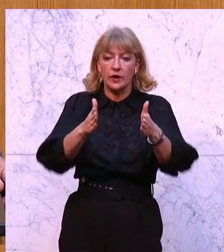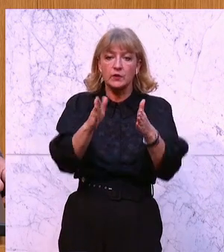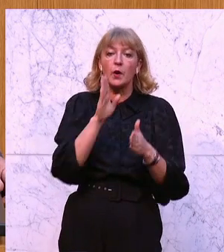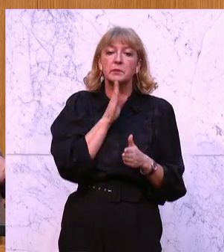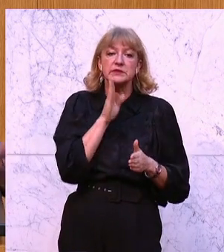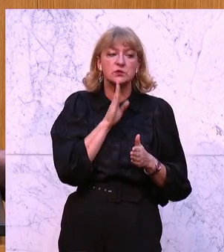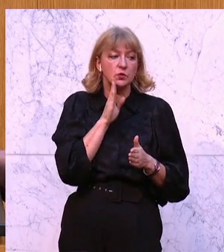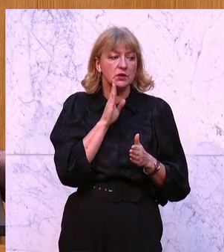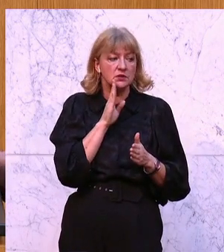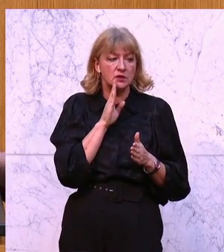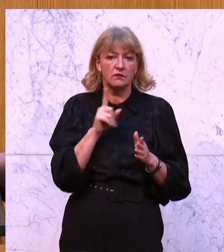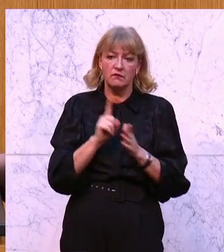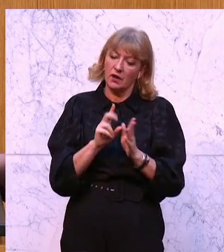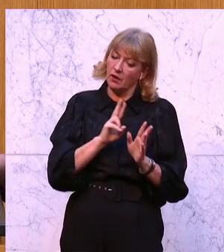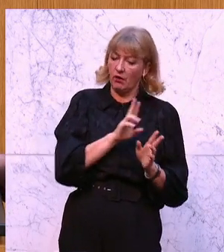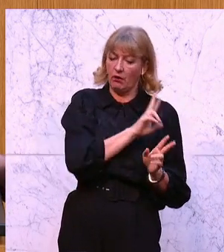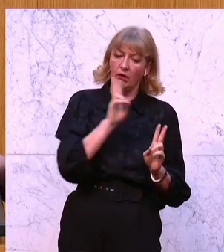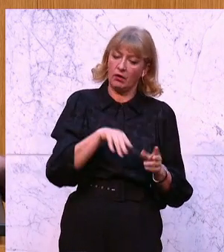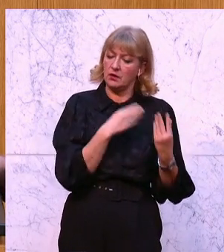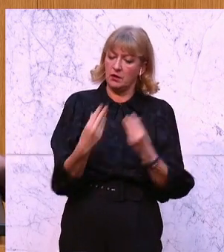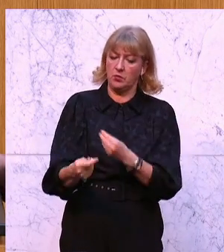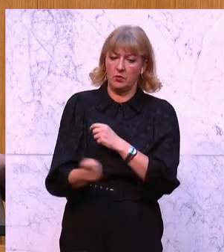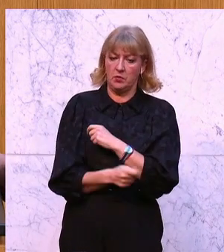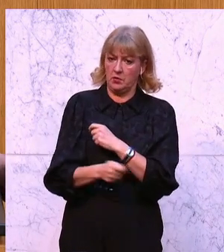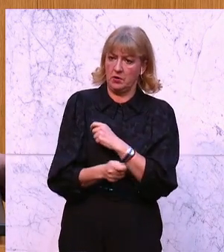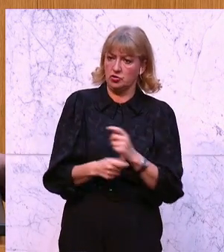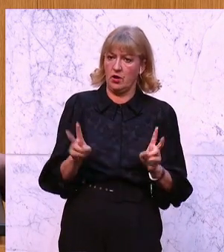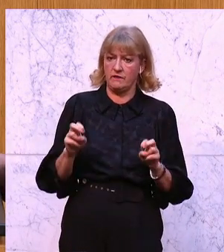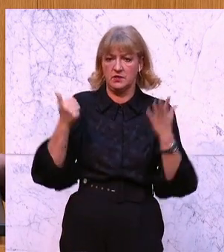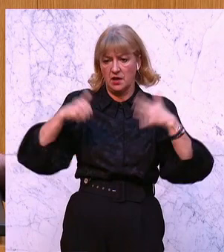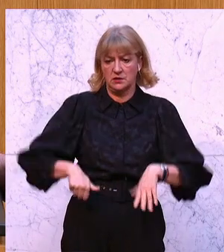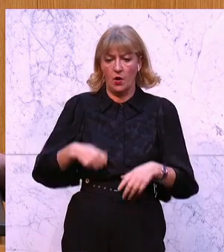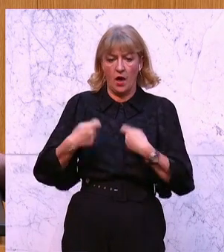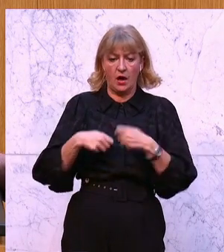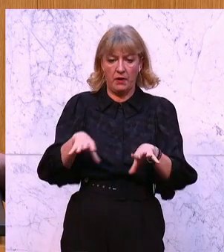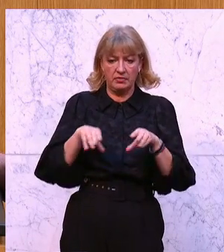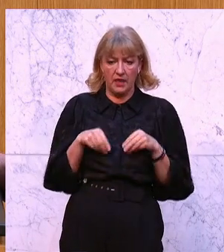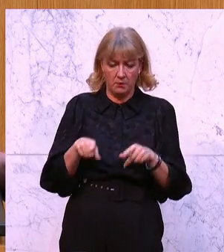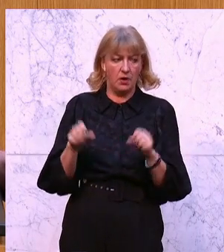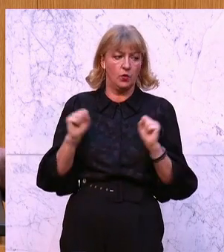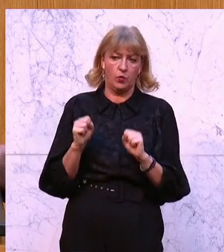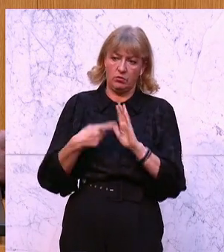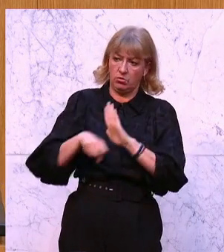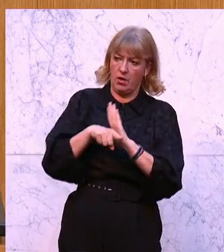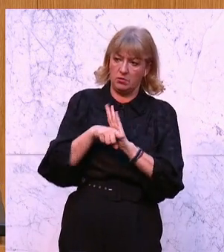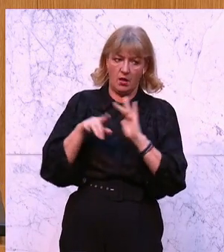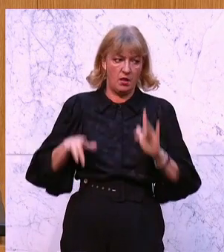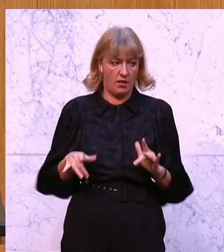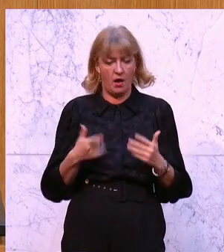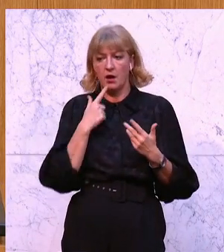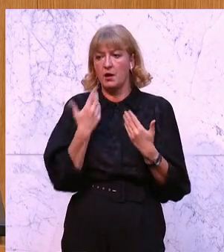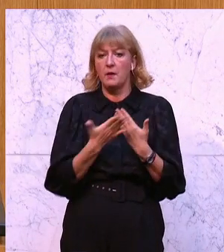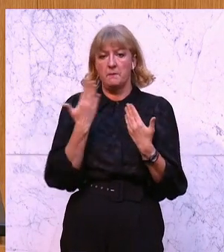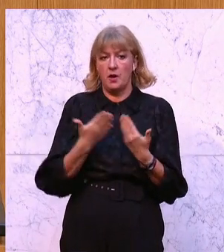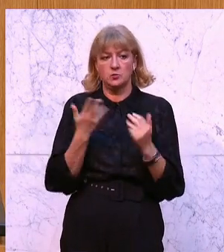richtig abgestraft. 6.000 Arbeitnehmerinnen und Arbeitnehmer sind hier massiv benachteiligt. Zum Beispiel,